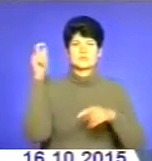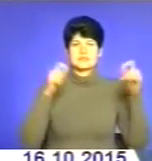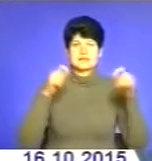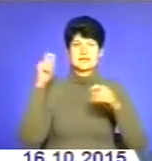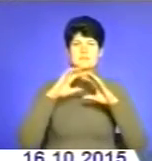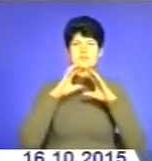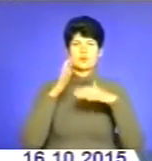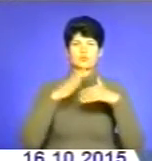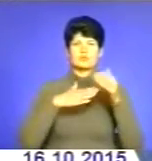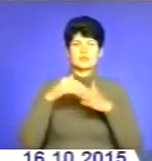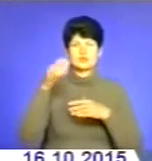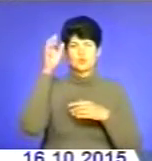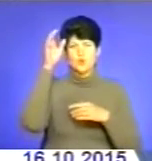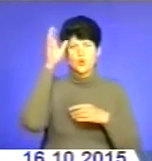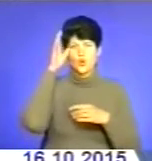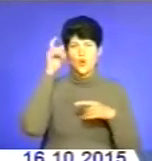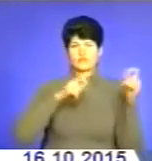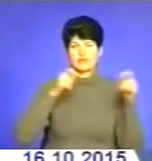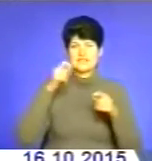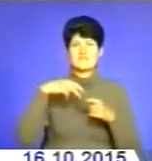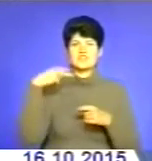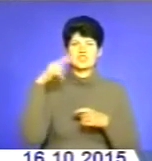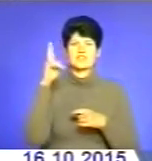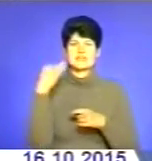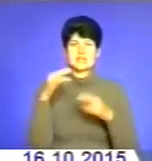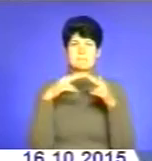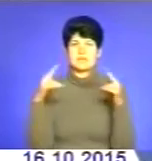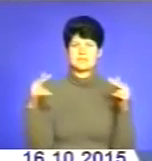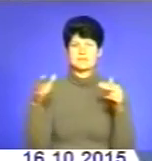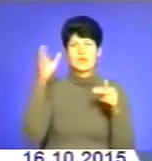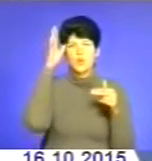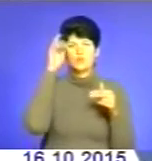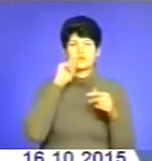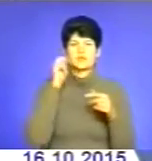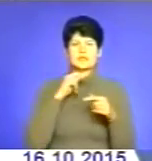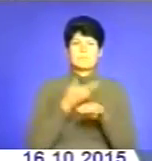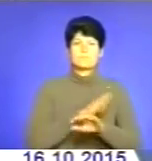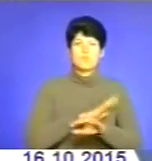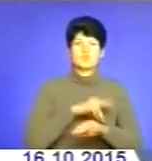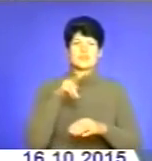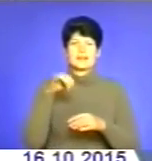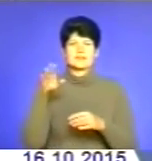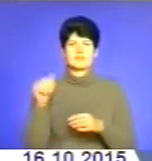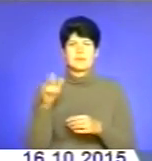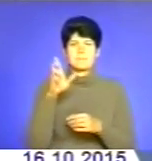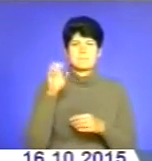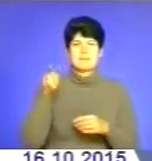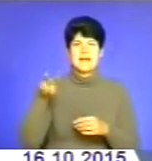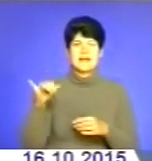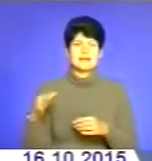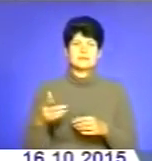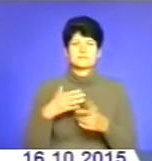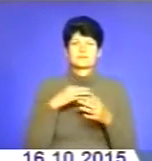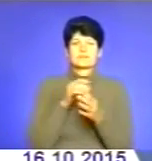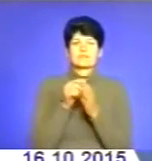Міжнародну науково-практичну конференцію до Вишнівецького палацу. Науковці України, Польщі, Литви, Бельгії ділилися досвідом та ідеями,